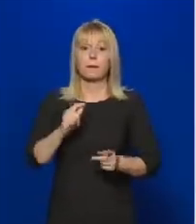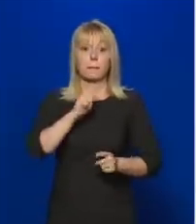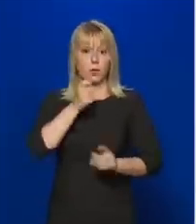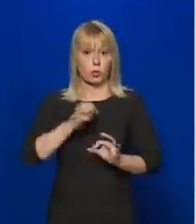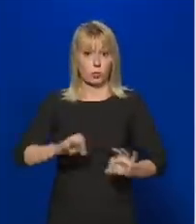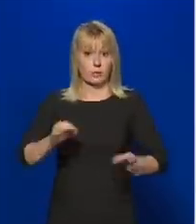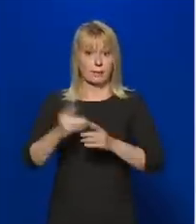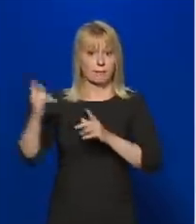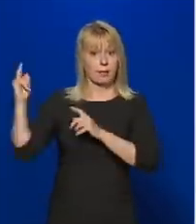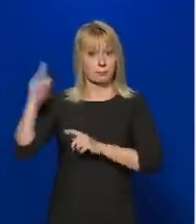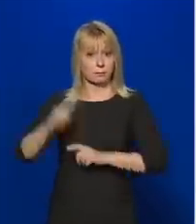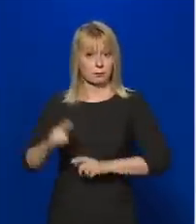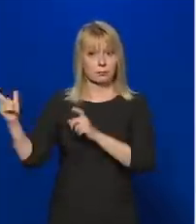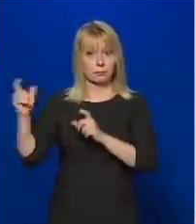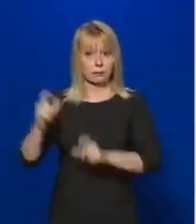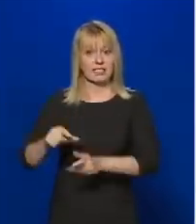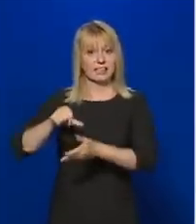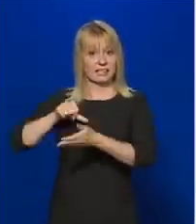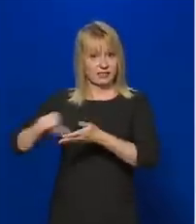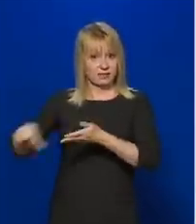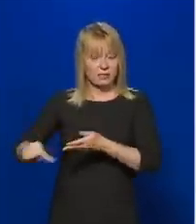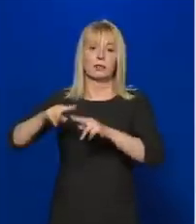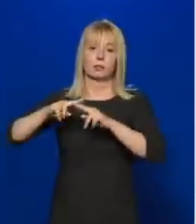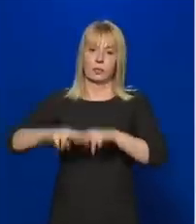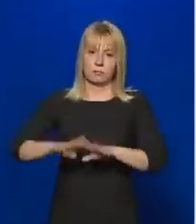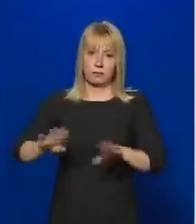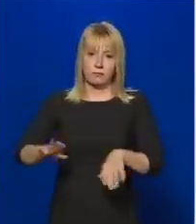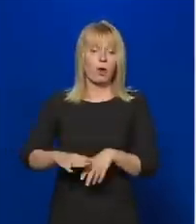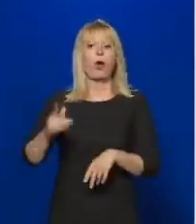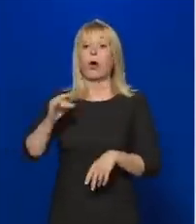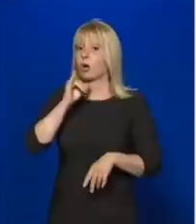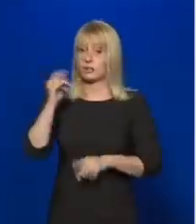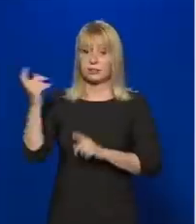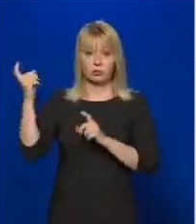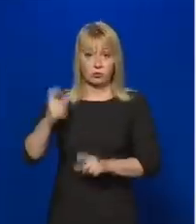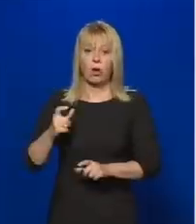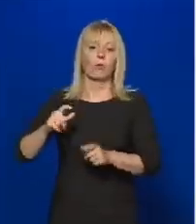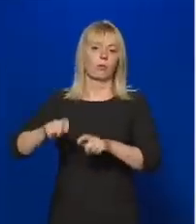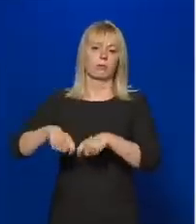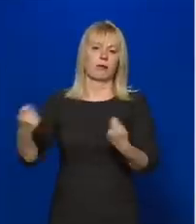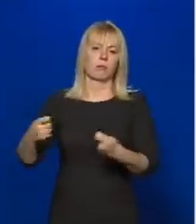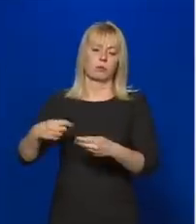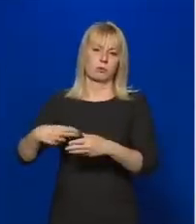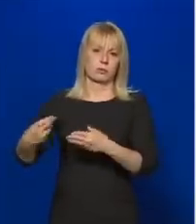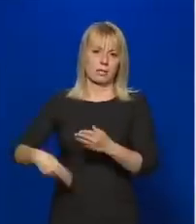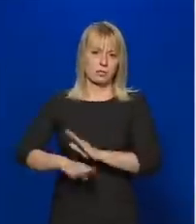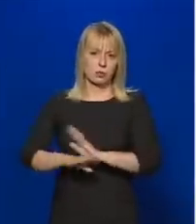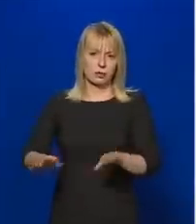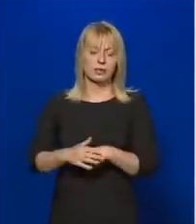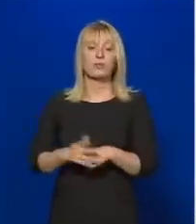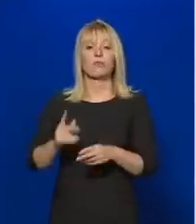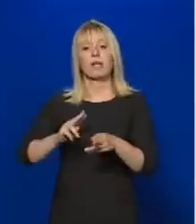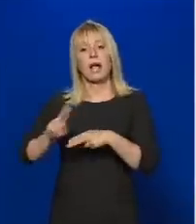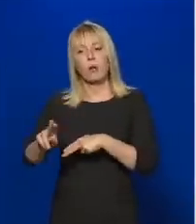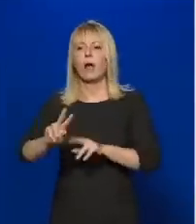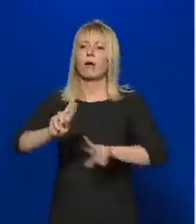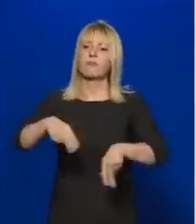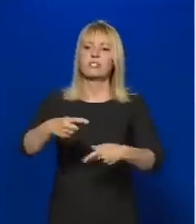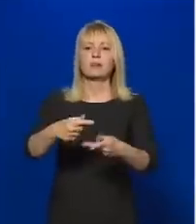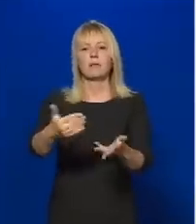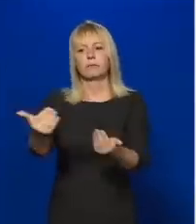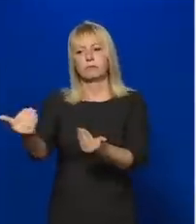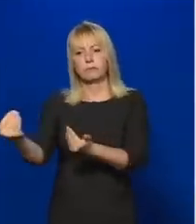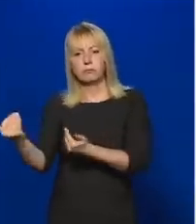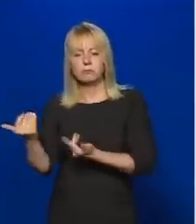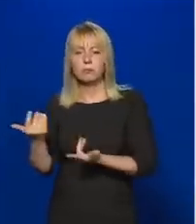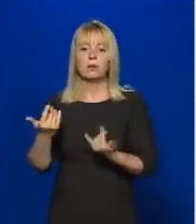kifizettük, az természetesen rendben van, ha valami nem érkezik, mert akkor felbontjuk a szerződést, ha fizettünk előleget, akkor azt visszaköveteljük, eddig úgy tudom, hogy ezzel